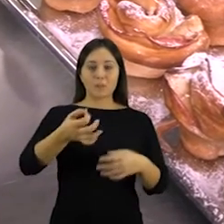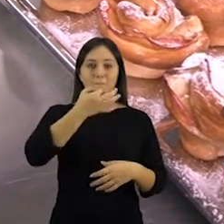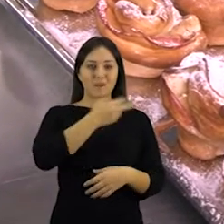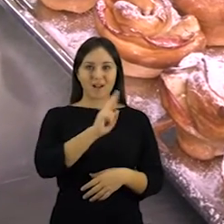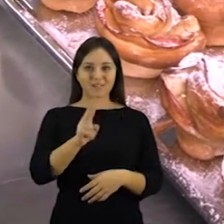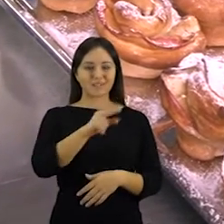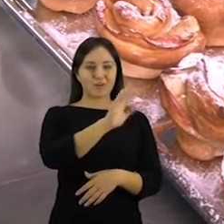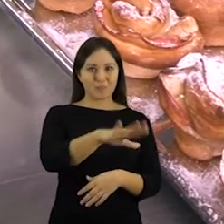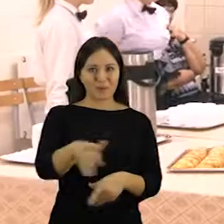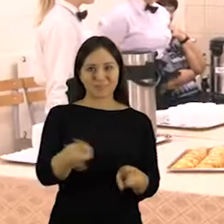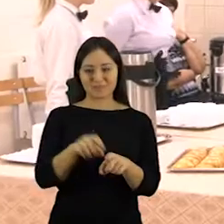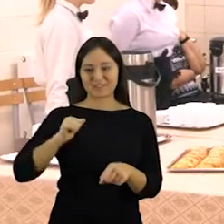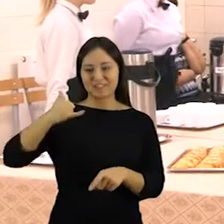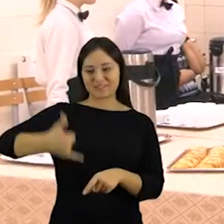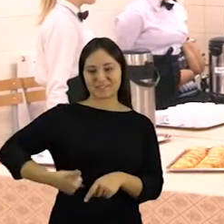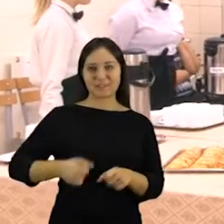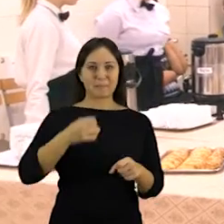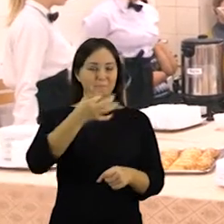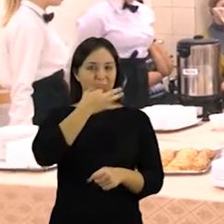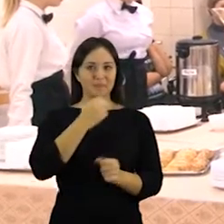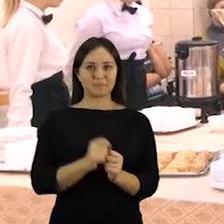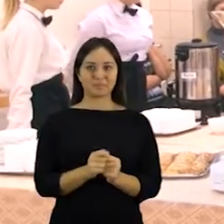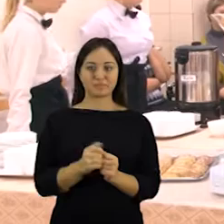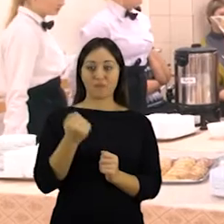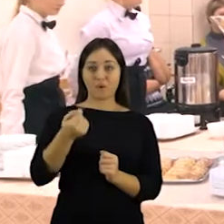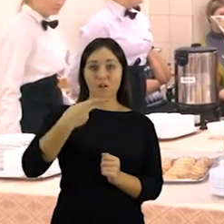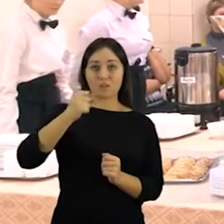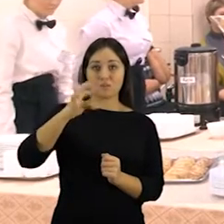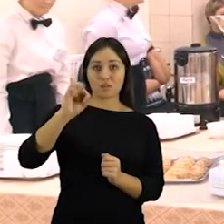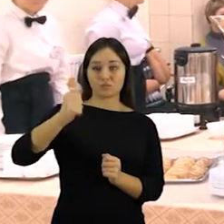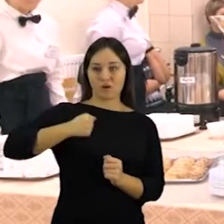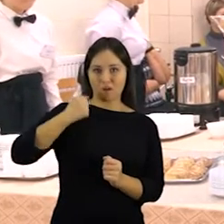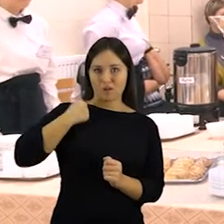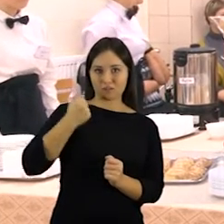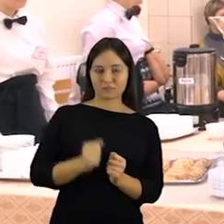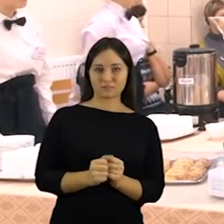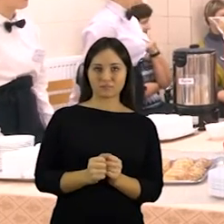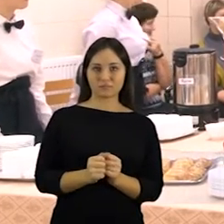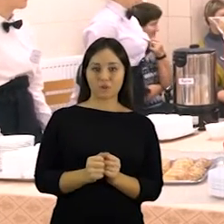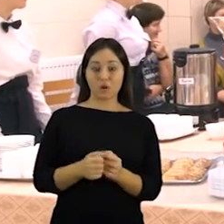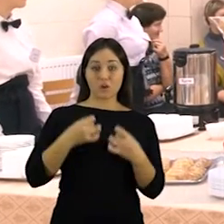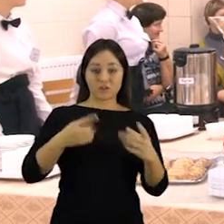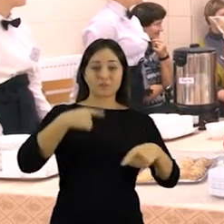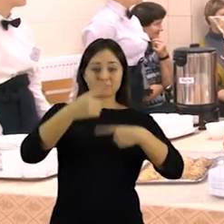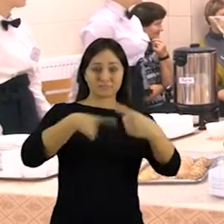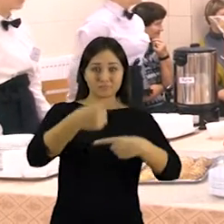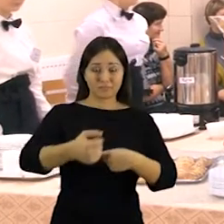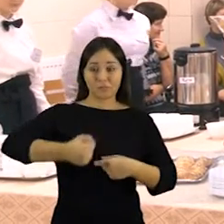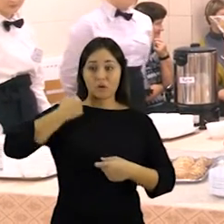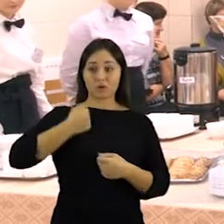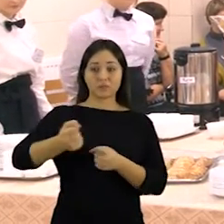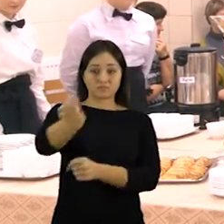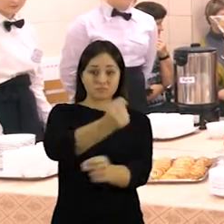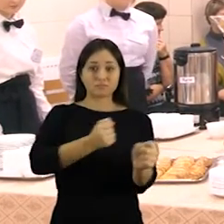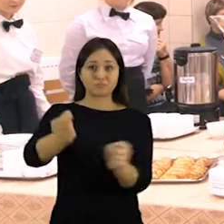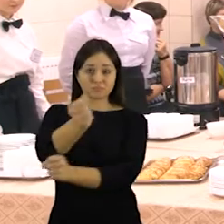mokiniams, tiek svečiams. NATO kariškiai, kadangi jau tą patradiciją kiekvienais metais, kadangi jie keičiasi, būtent